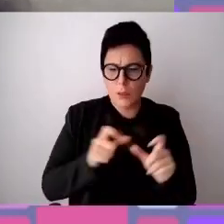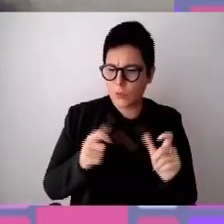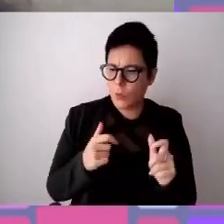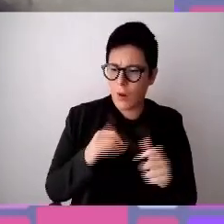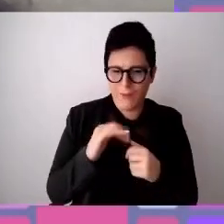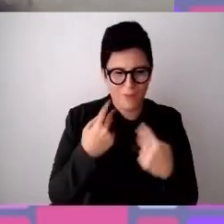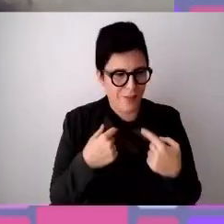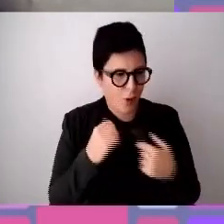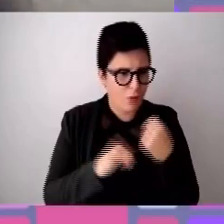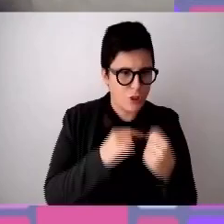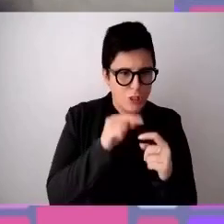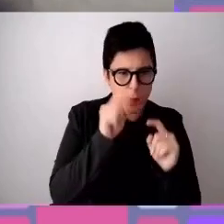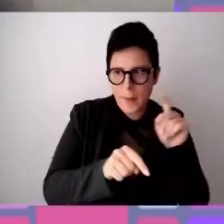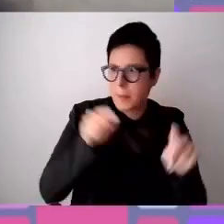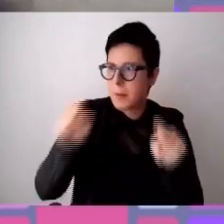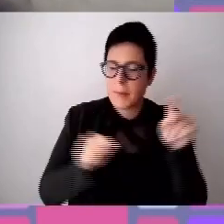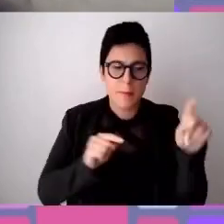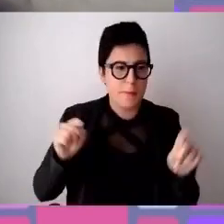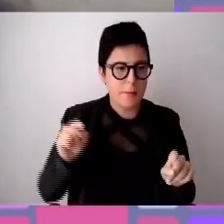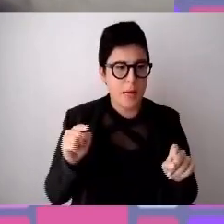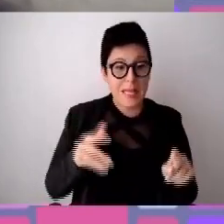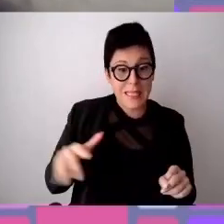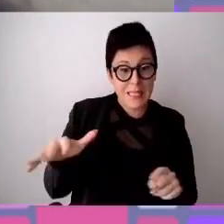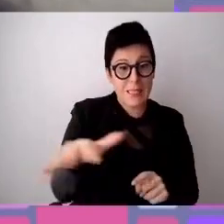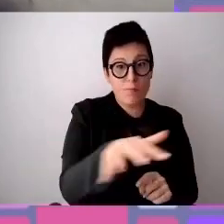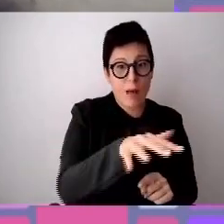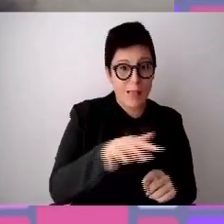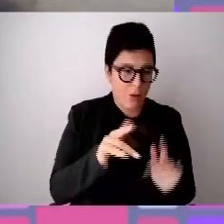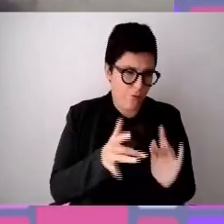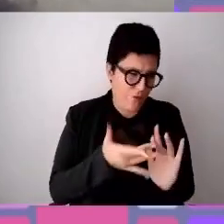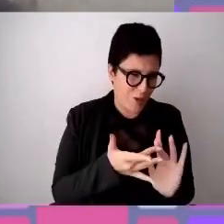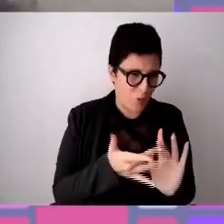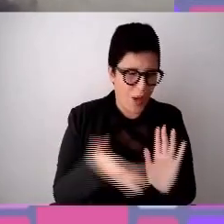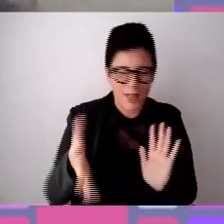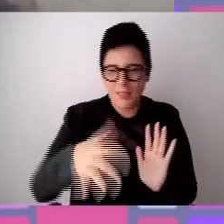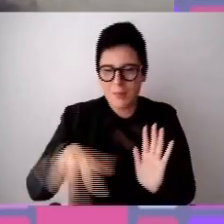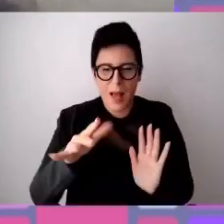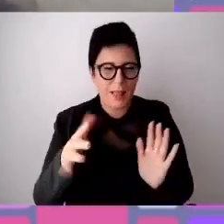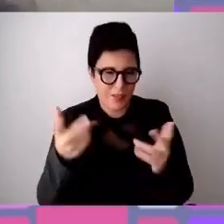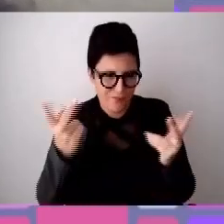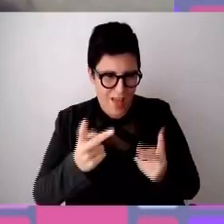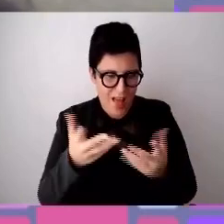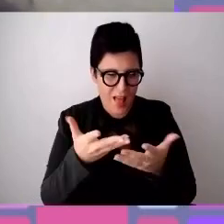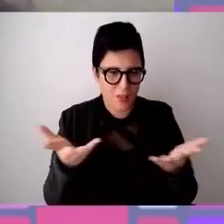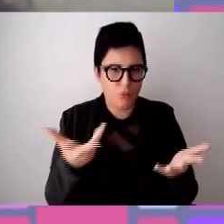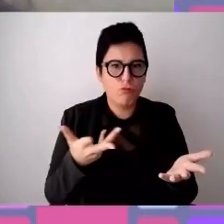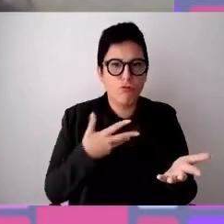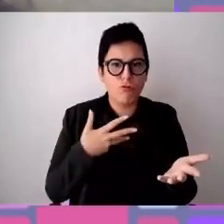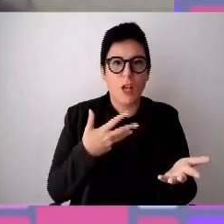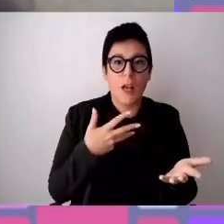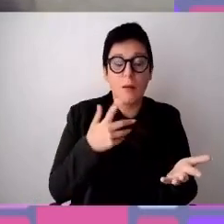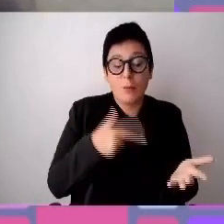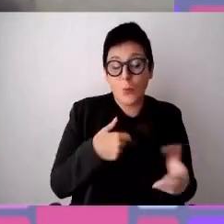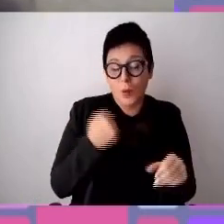e tra questi luoghi, tra questi spazi fisici e virtuali ci sono ovviamente anche i luoghi e gli spazi di